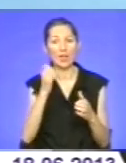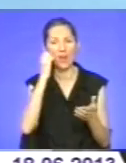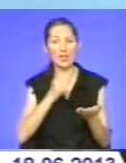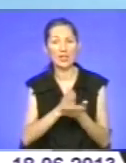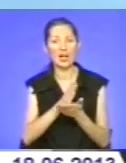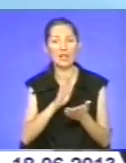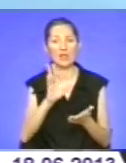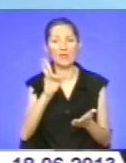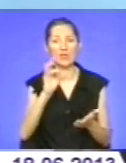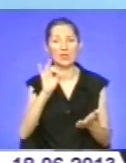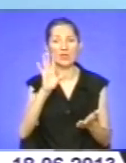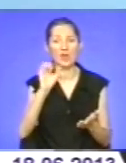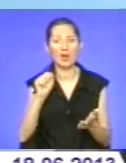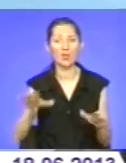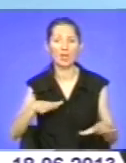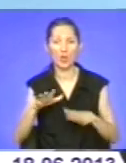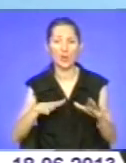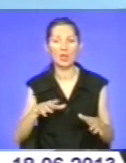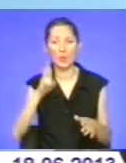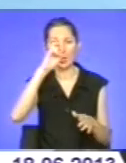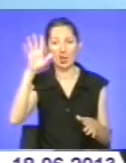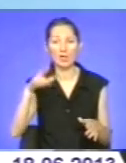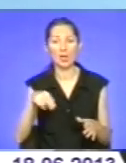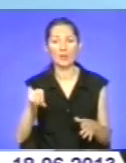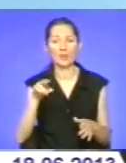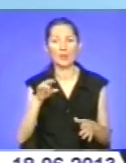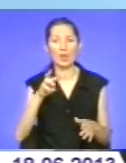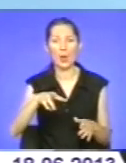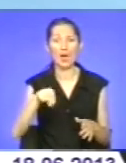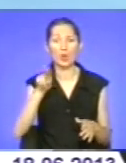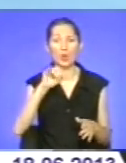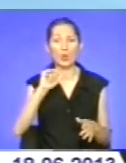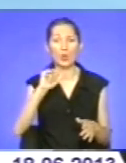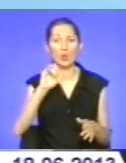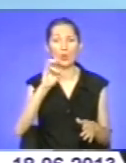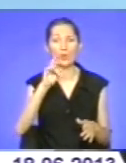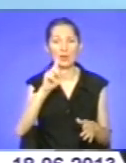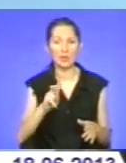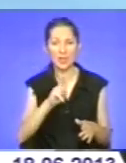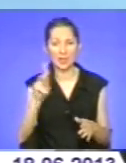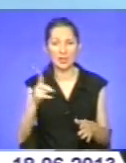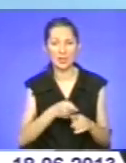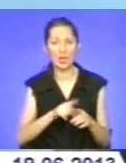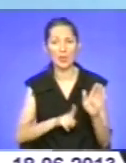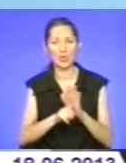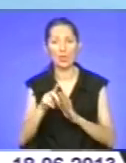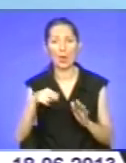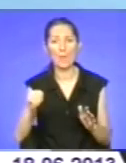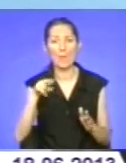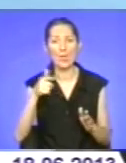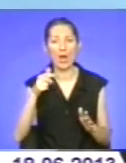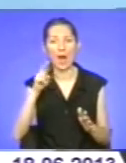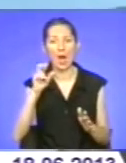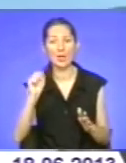«Ниви» тренуватиме легендарний Михайло Донець, який починав її ще в Підгайцях, потім вже в Бережанах, і, власне, зробив